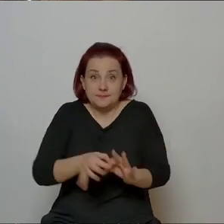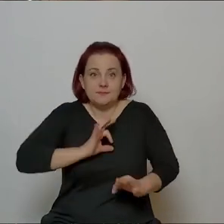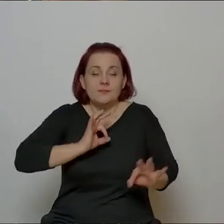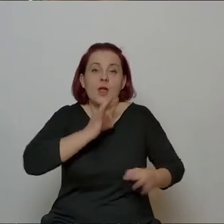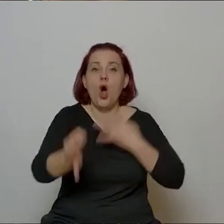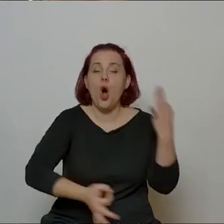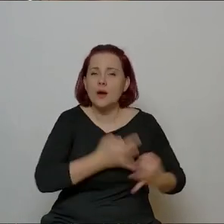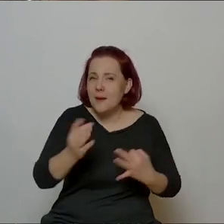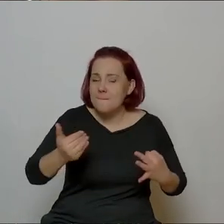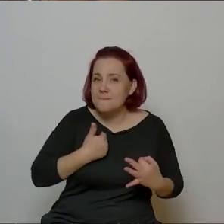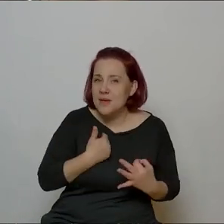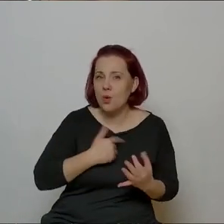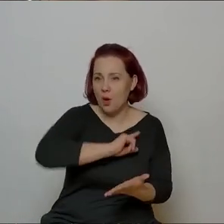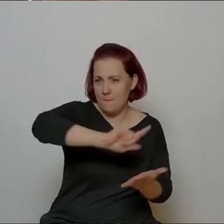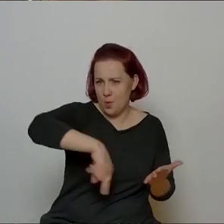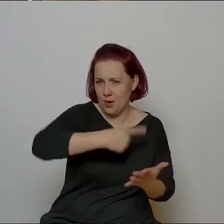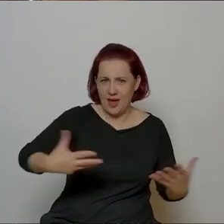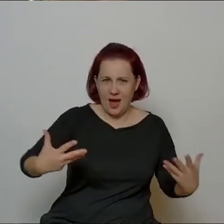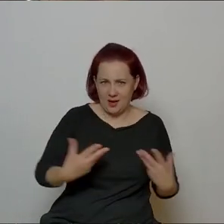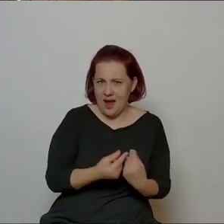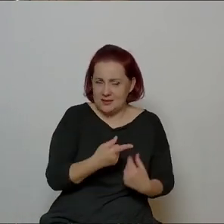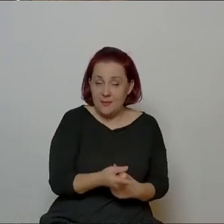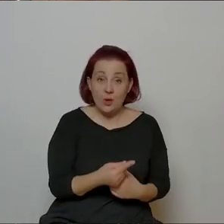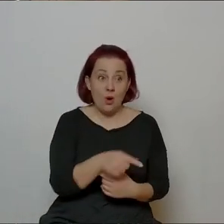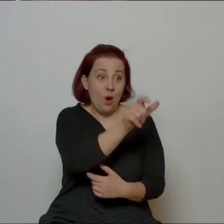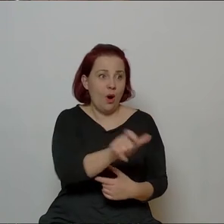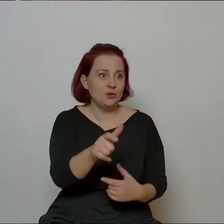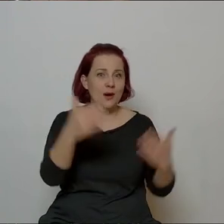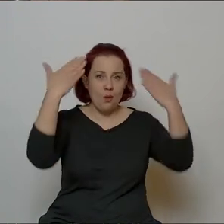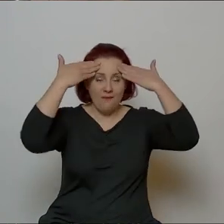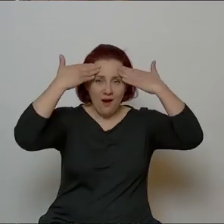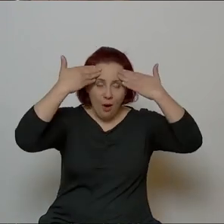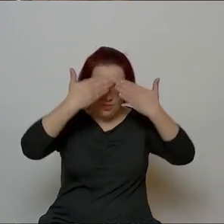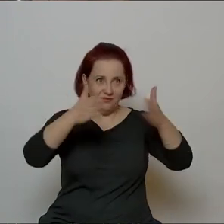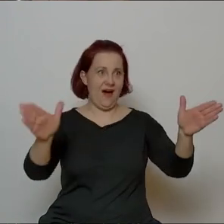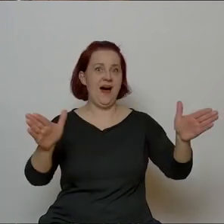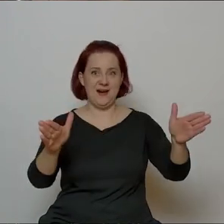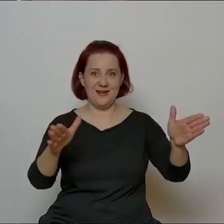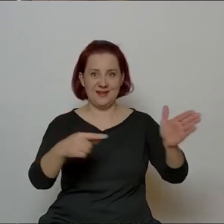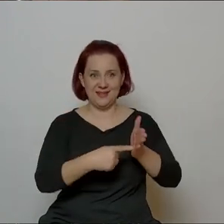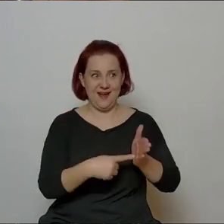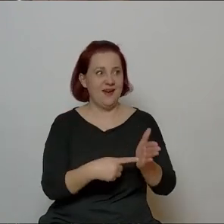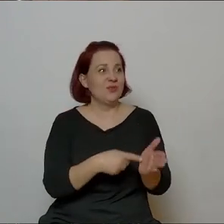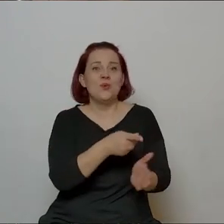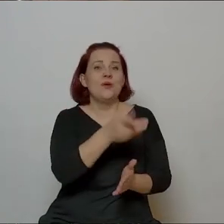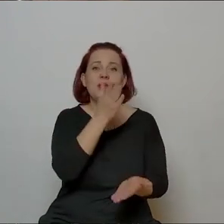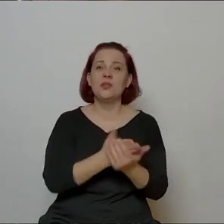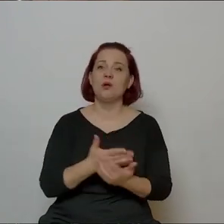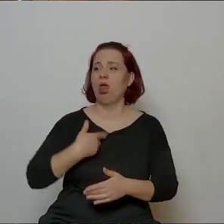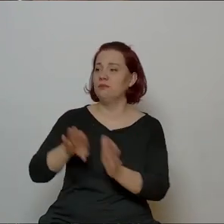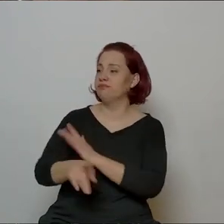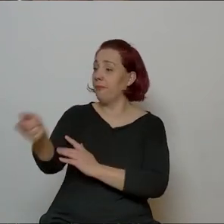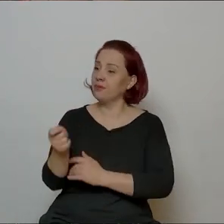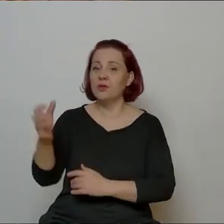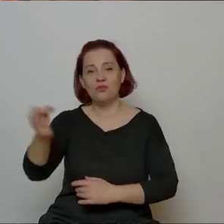nagrała pod Jimkiem płytę i tak dalej, to są ludzie z otwartą głową, to nie jest tylko ktoś z ulicy, który